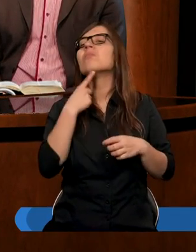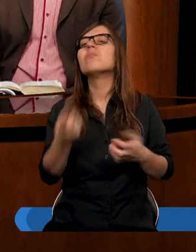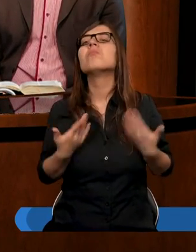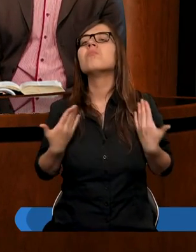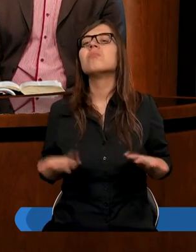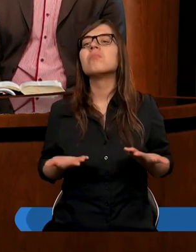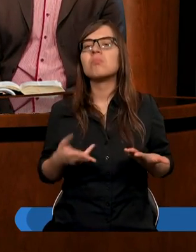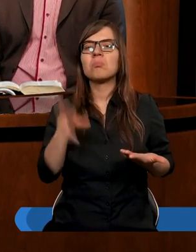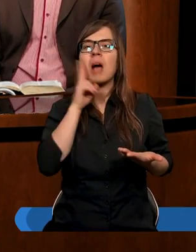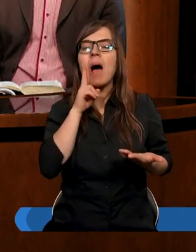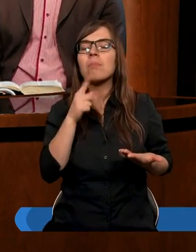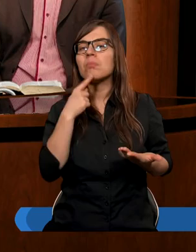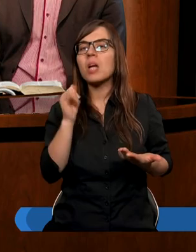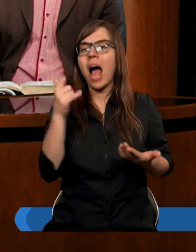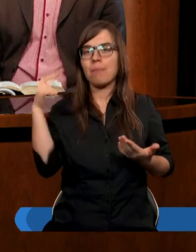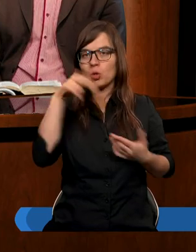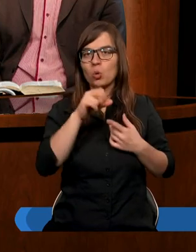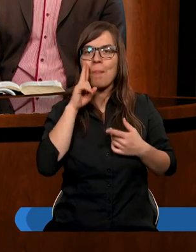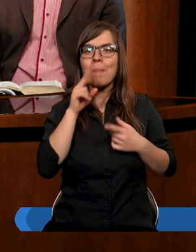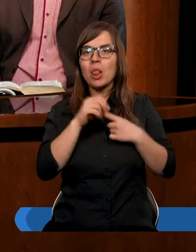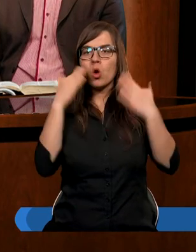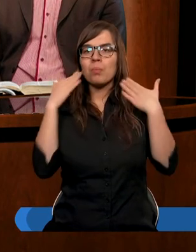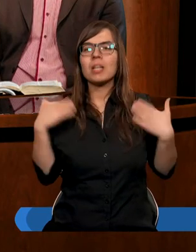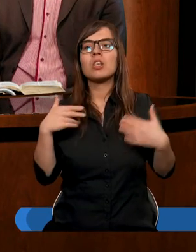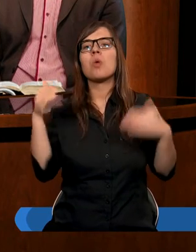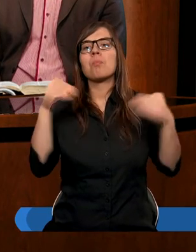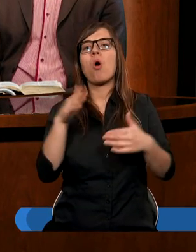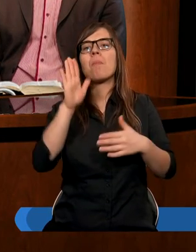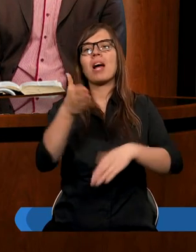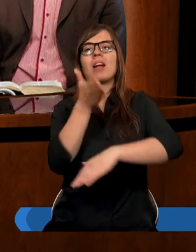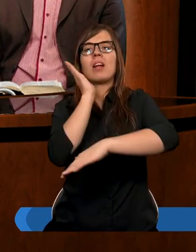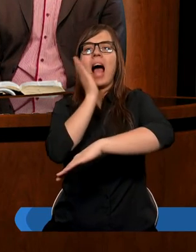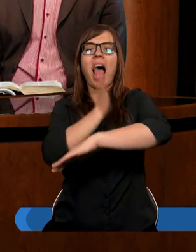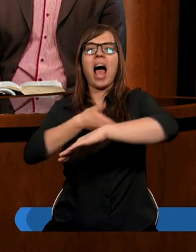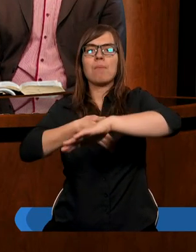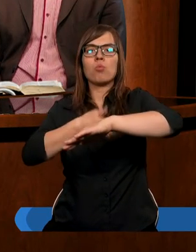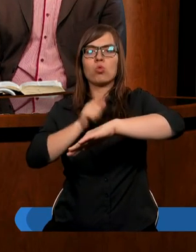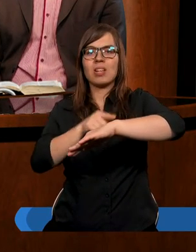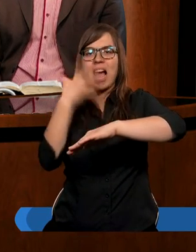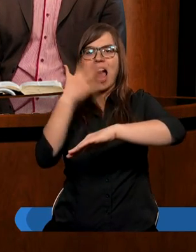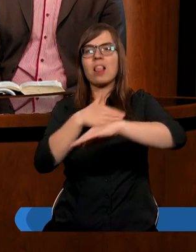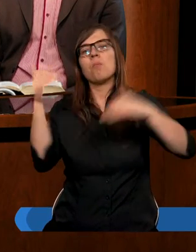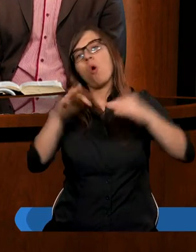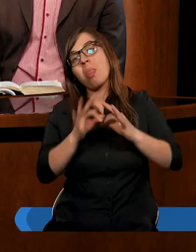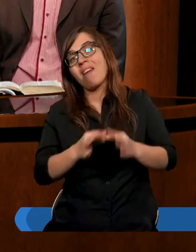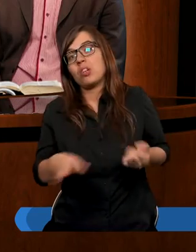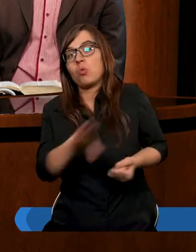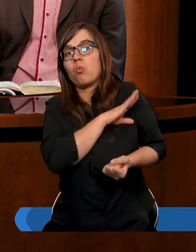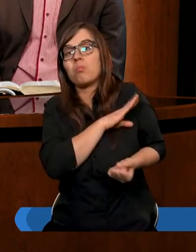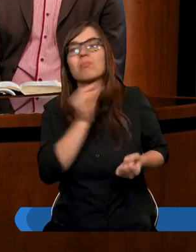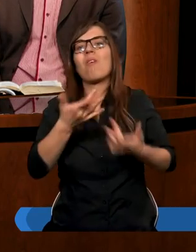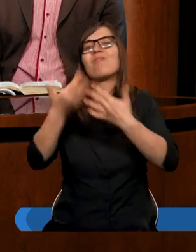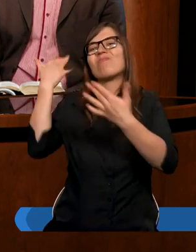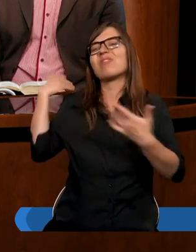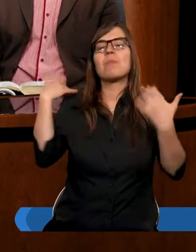powiedzieli mamie jak przyszła do szpitala że mogę mieć amputowaną dłoń mogę nawet umrzeć to były inne